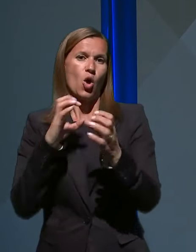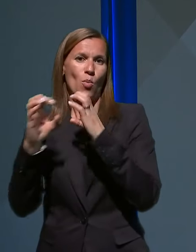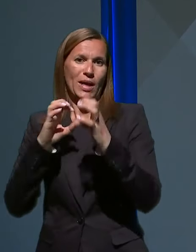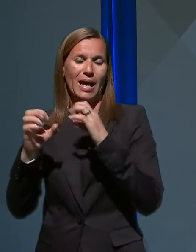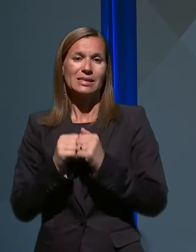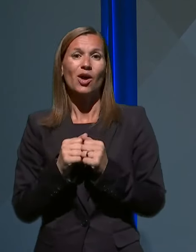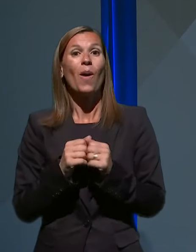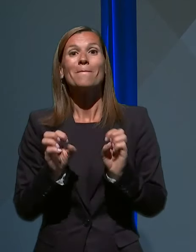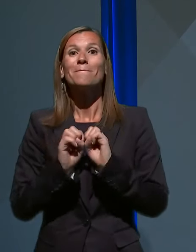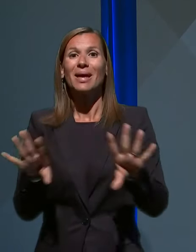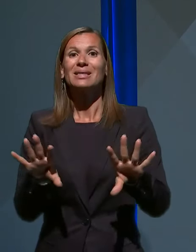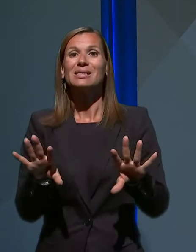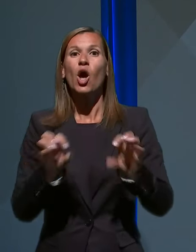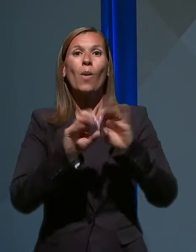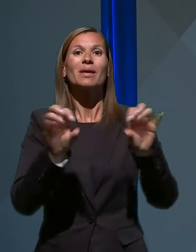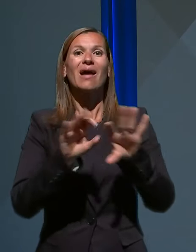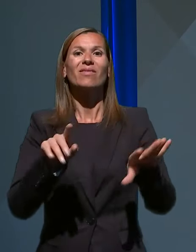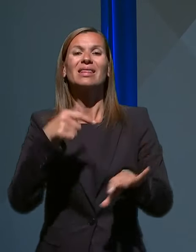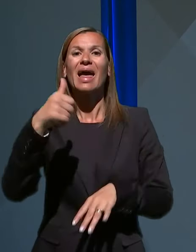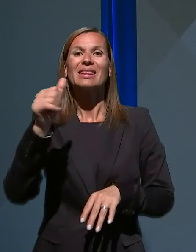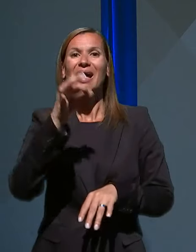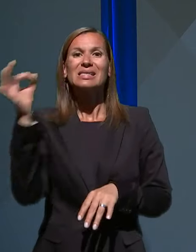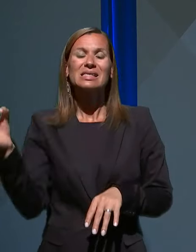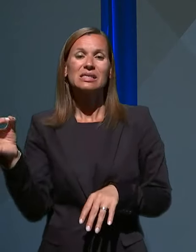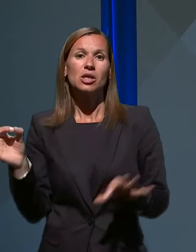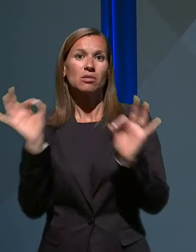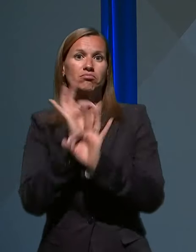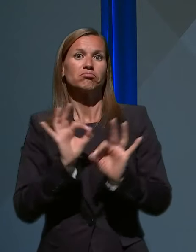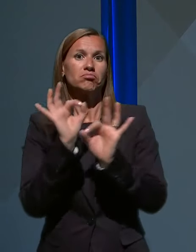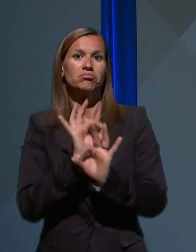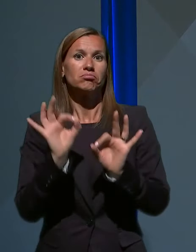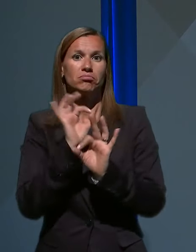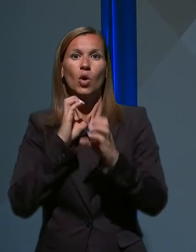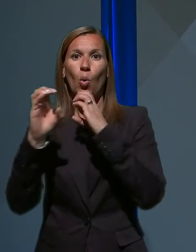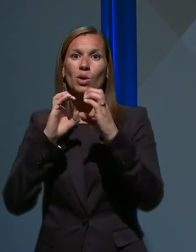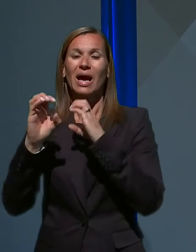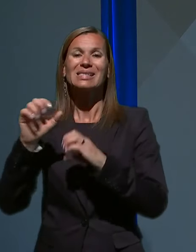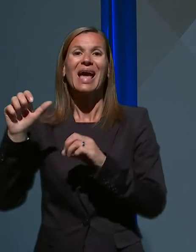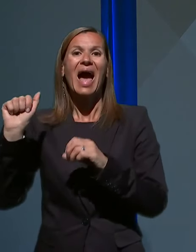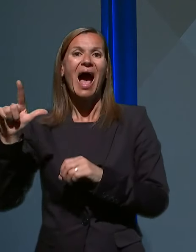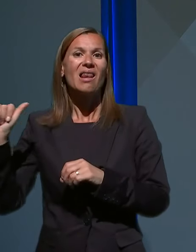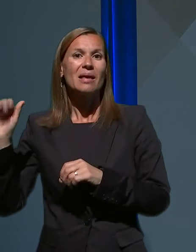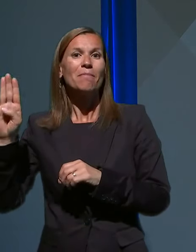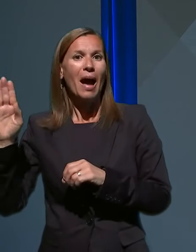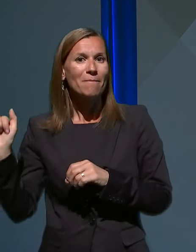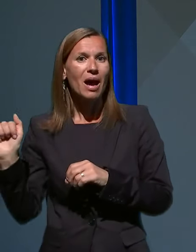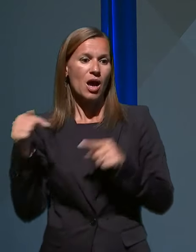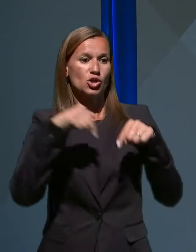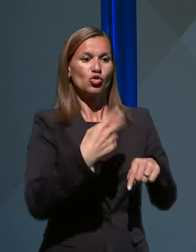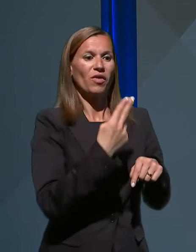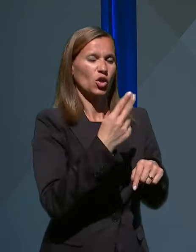objave, da je najz dni ni bilo neke komunikacije med Alibabo in Slovenijo ne držijo.